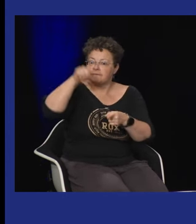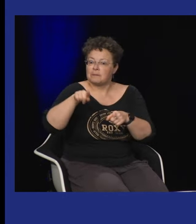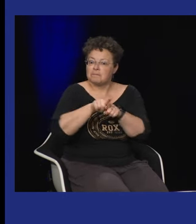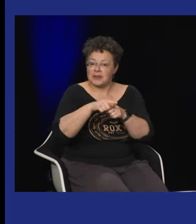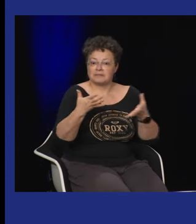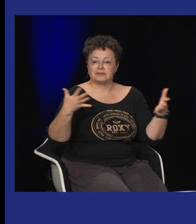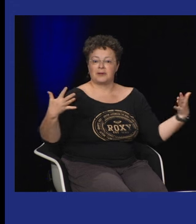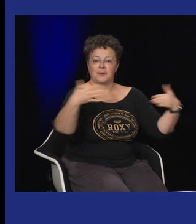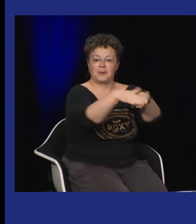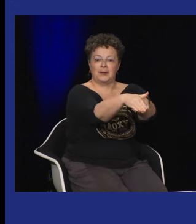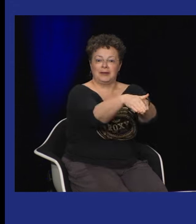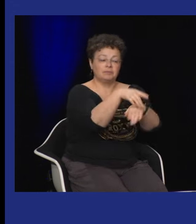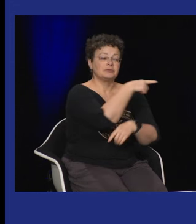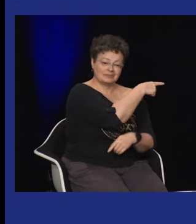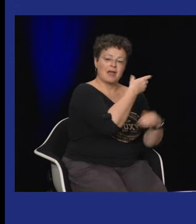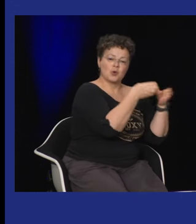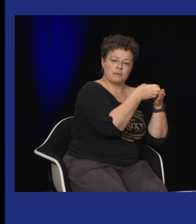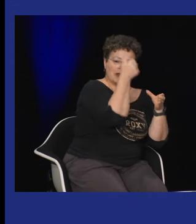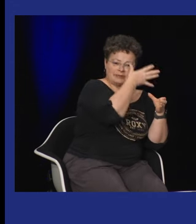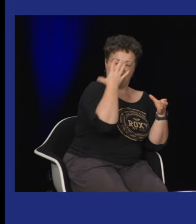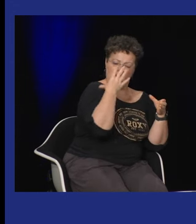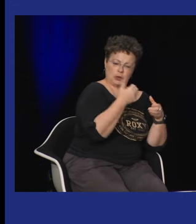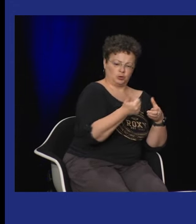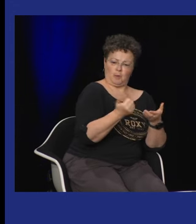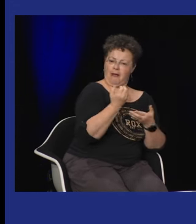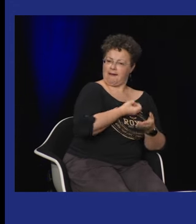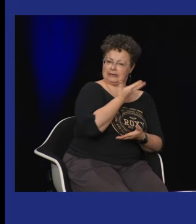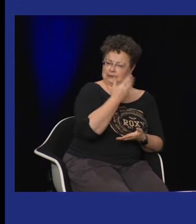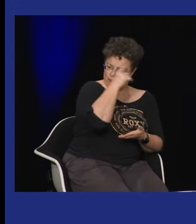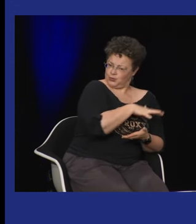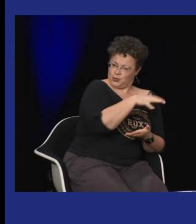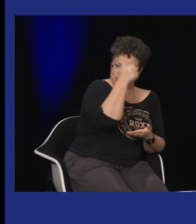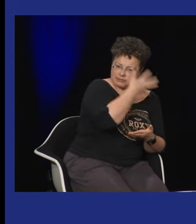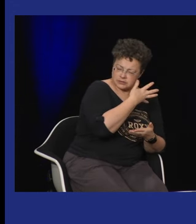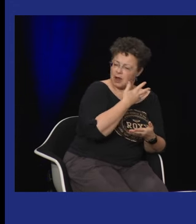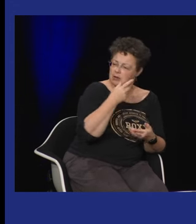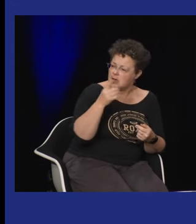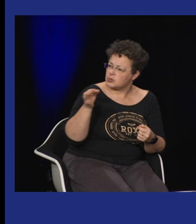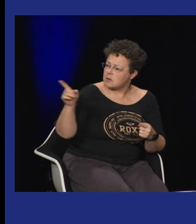échanges et puis la même philosophie donc ils se sont rejoints le groupe américain